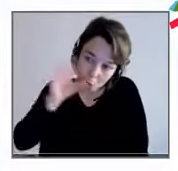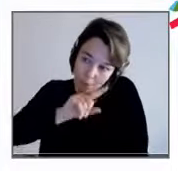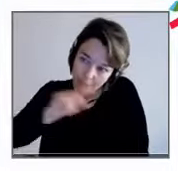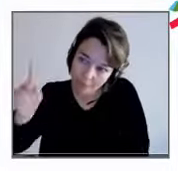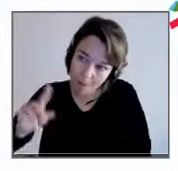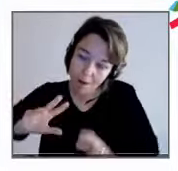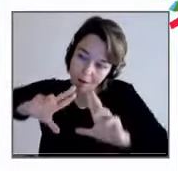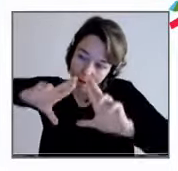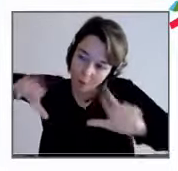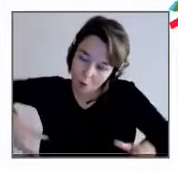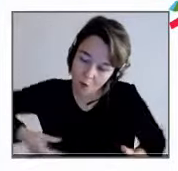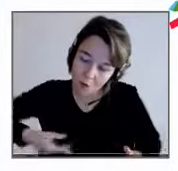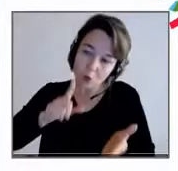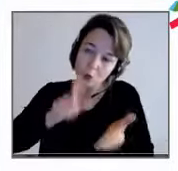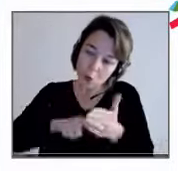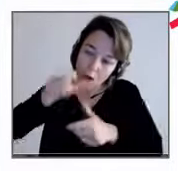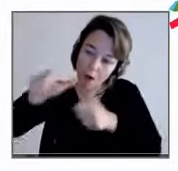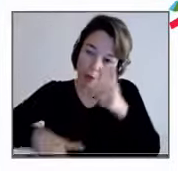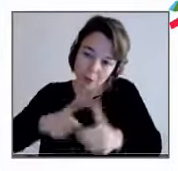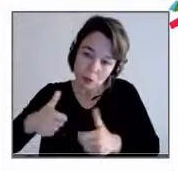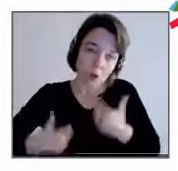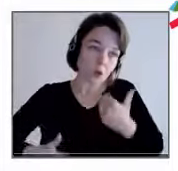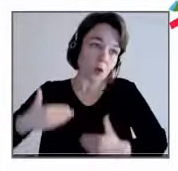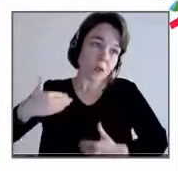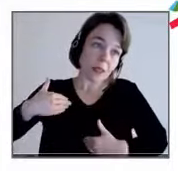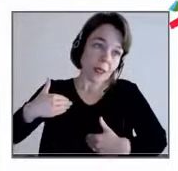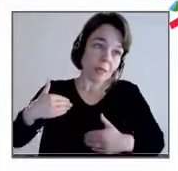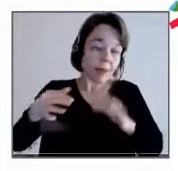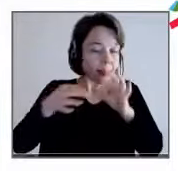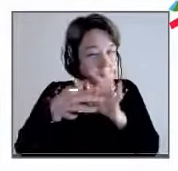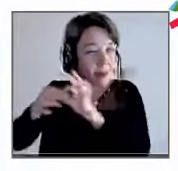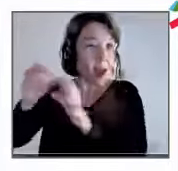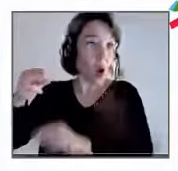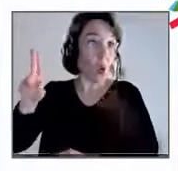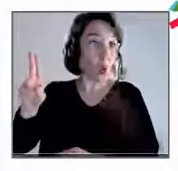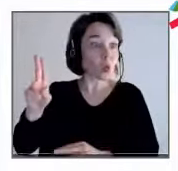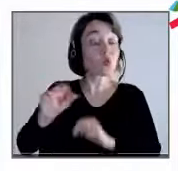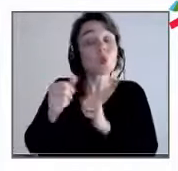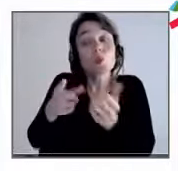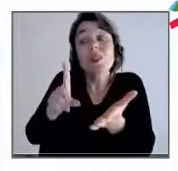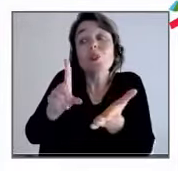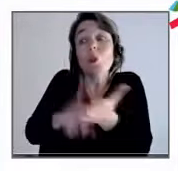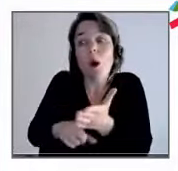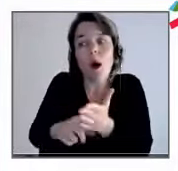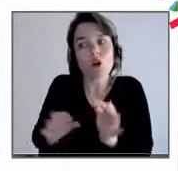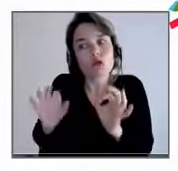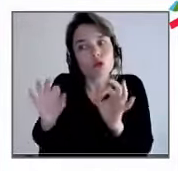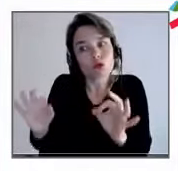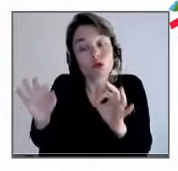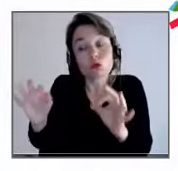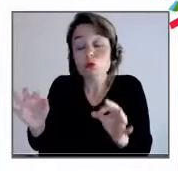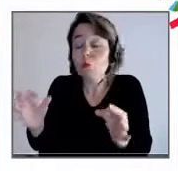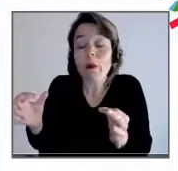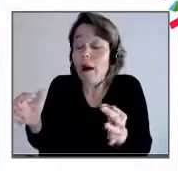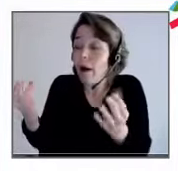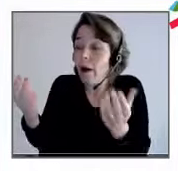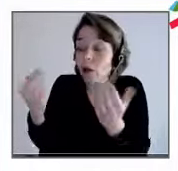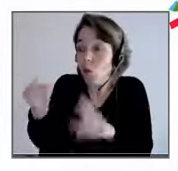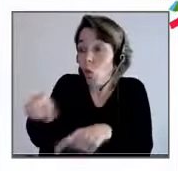raisonnables. On est encore bien d'accord que si on arrive déjà aux aménagements raisonnables, on aura